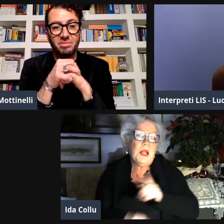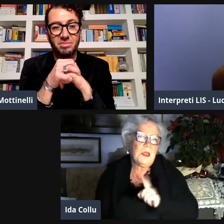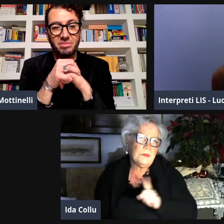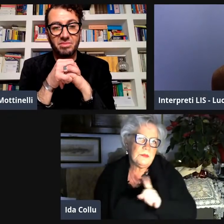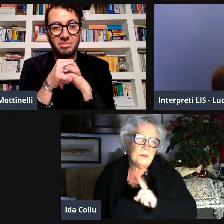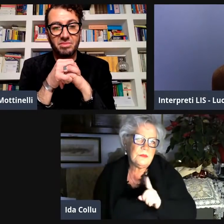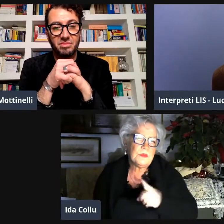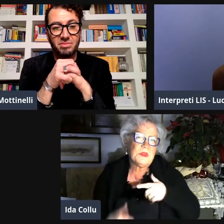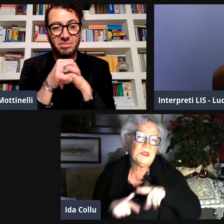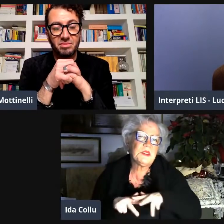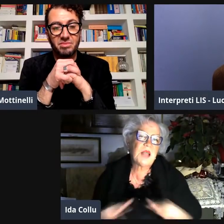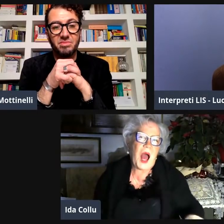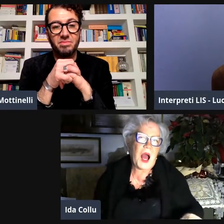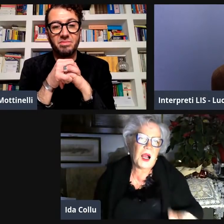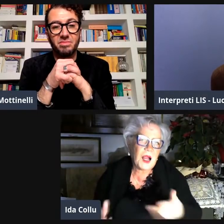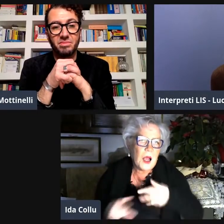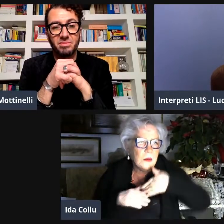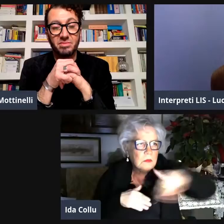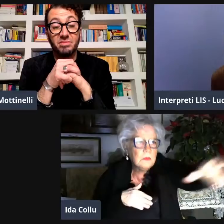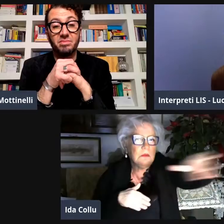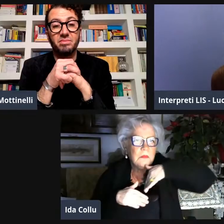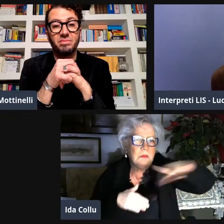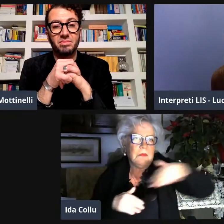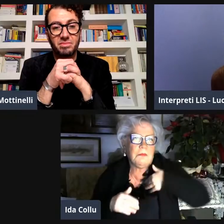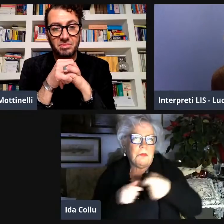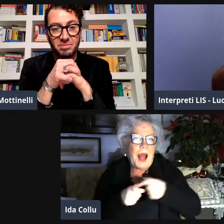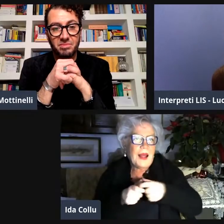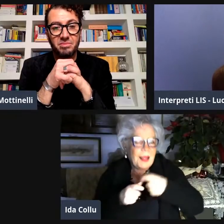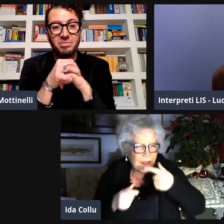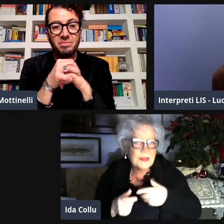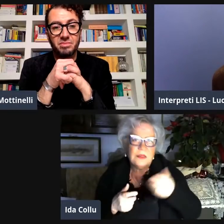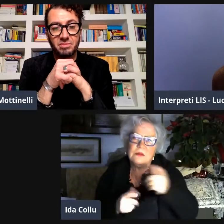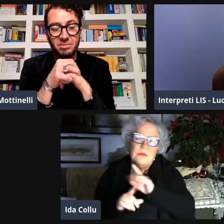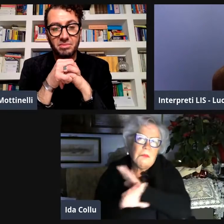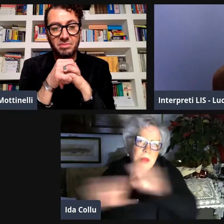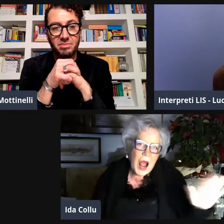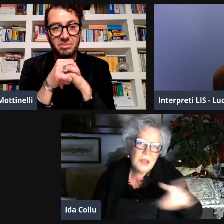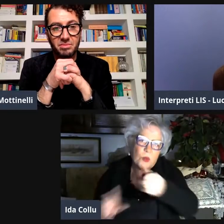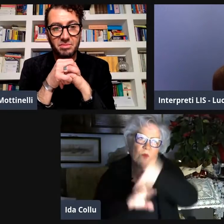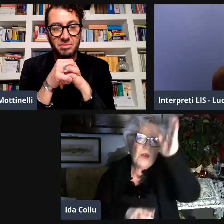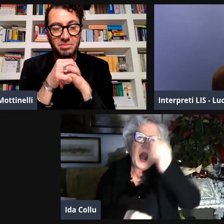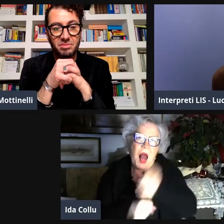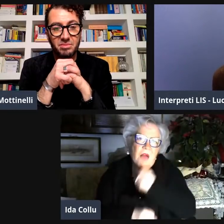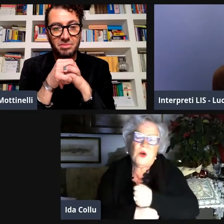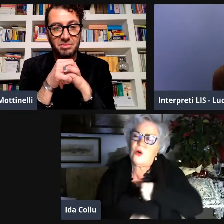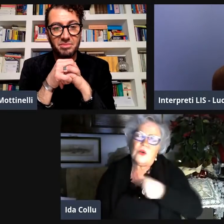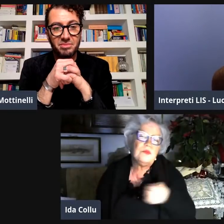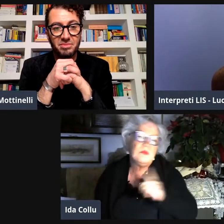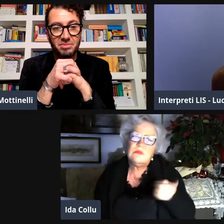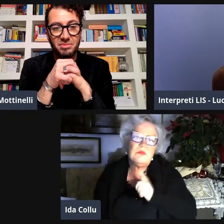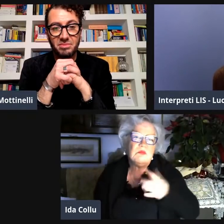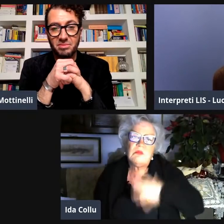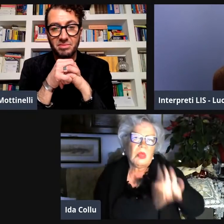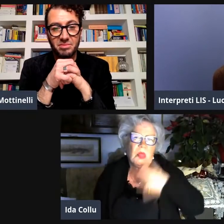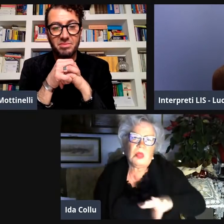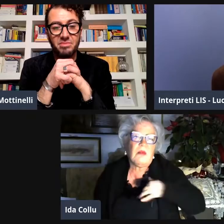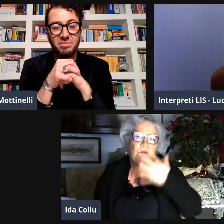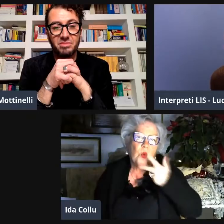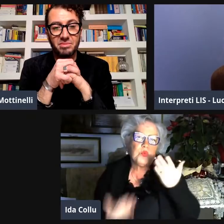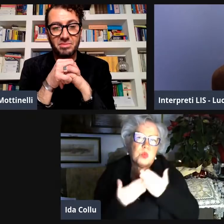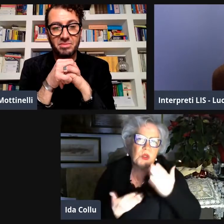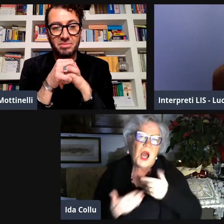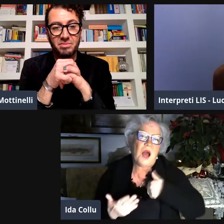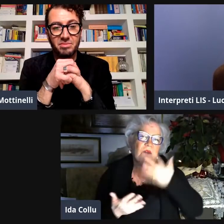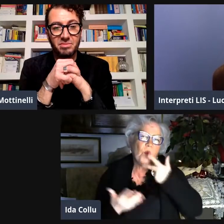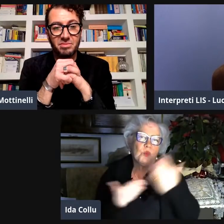impuntata, sono voluta rimanere. La mia famiglia invece era stanca. Era stanca perché mi dicevano che dovevano continuare ad andare avanti e